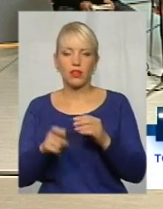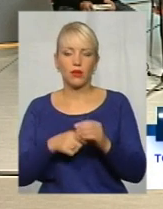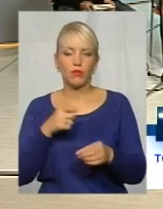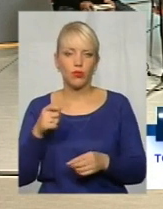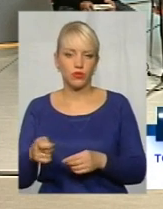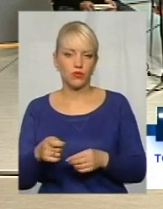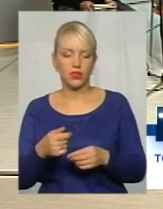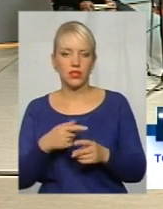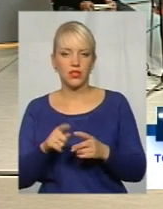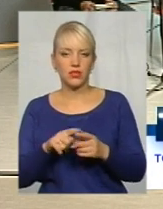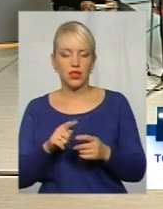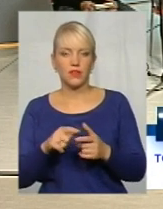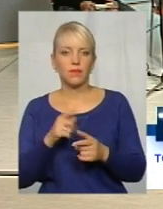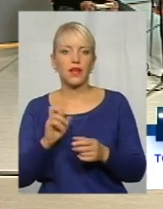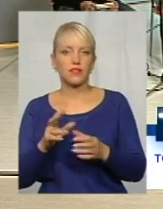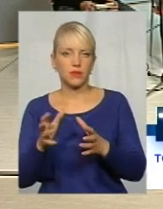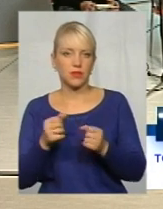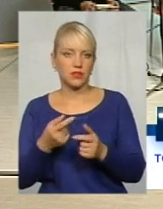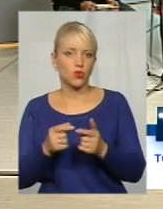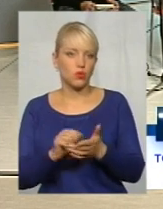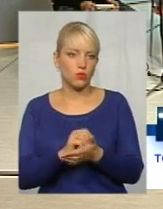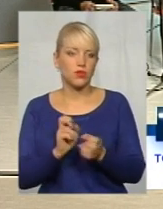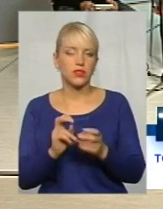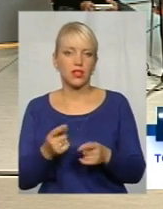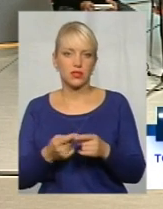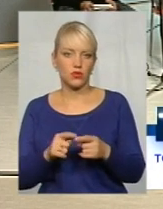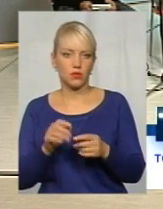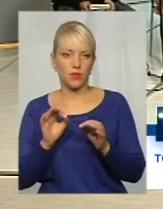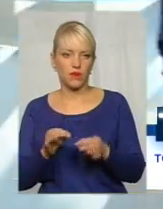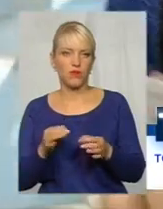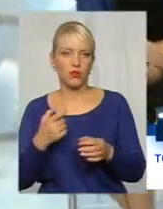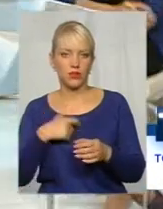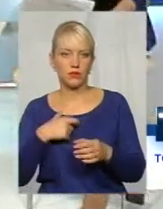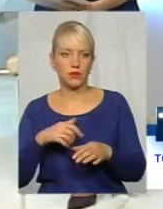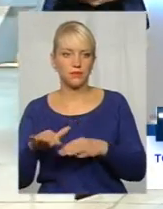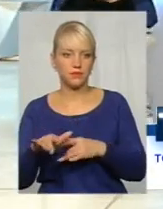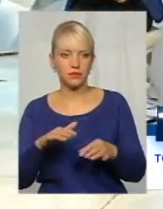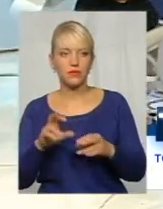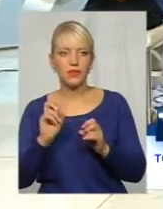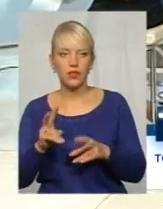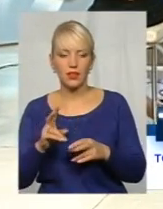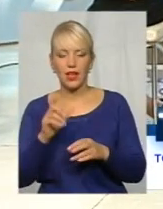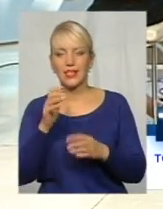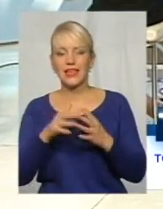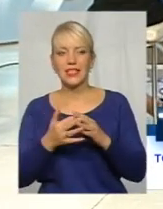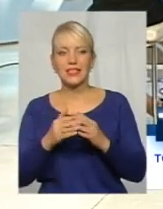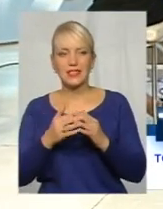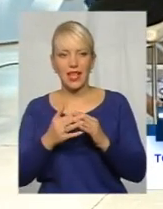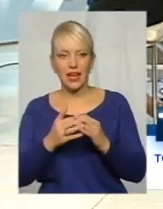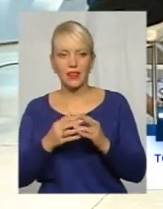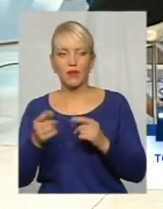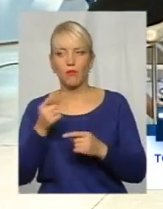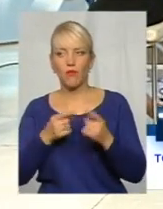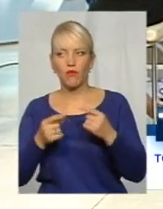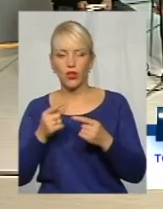зробити ці документи на цю землю. Пане Антоне, що робити, як селянам повернути землю? Свою,